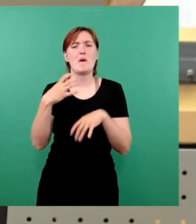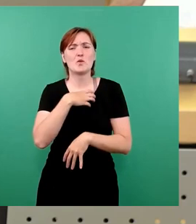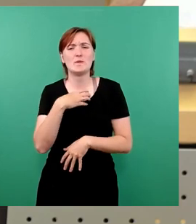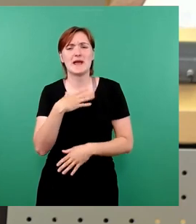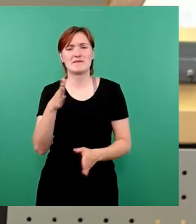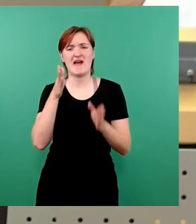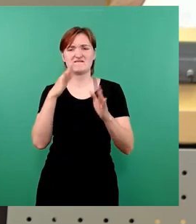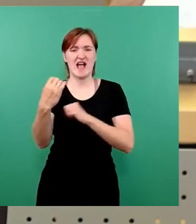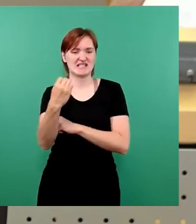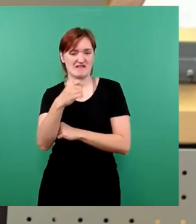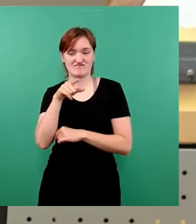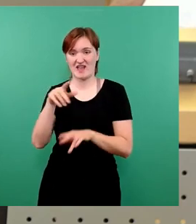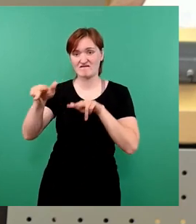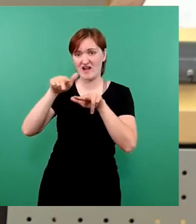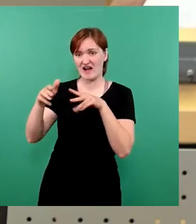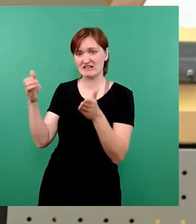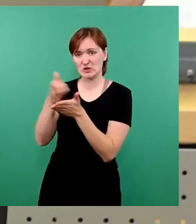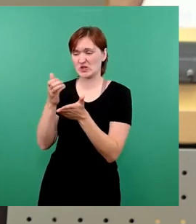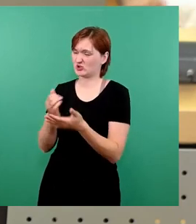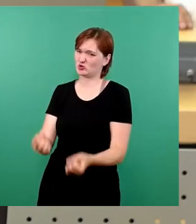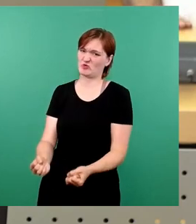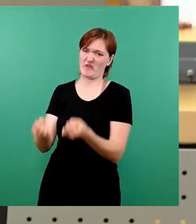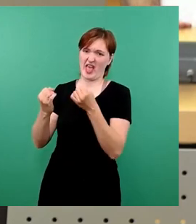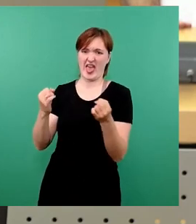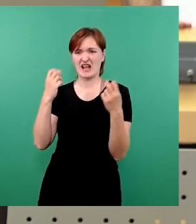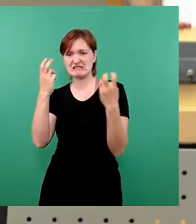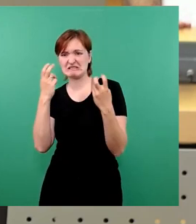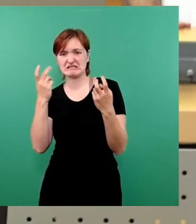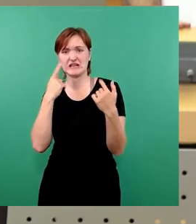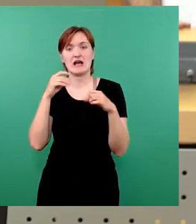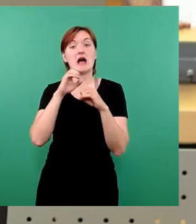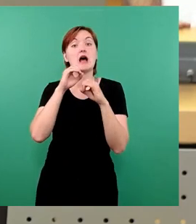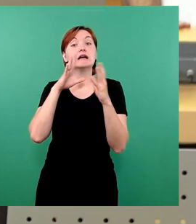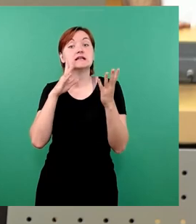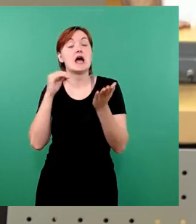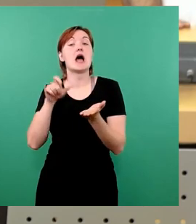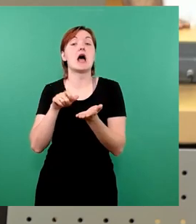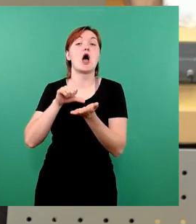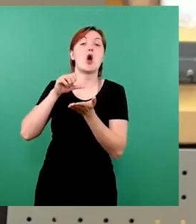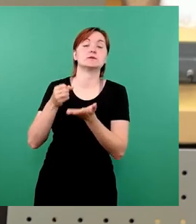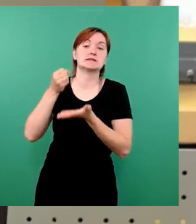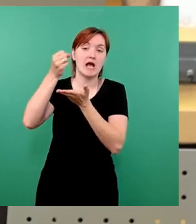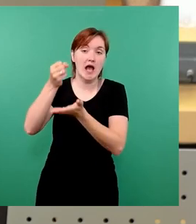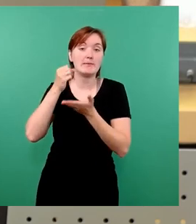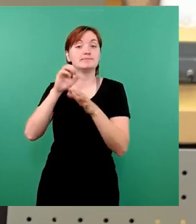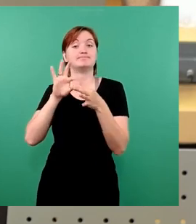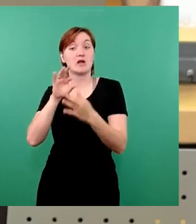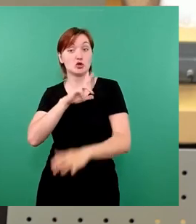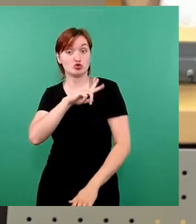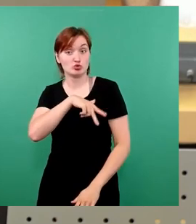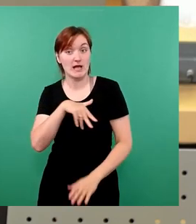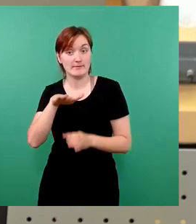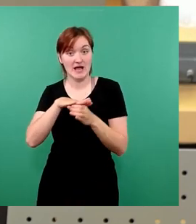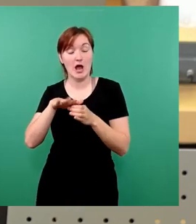Verwaltung zu bekommen. Wir haben gesagt, wir lassen natürlich die Pflichtausgaben außen vor, im Sozialbereich, wir lassen den